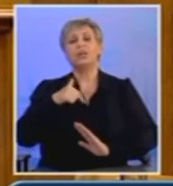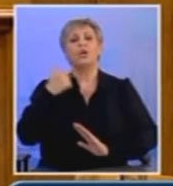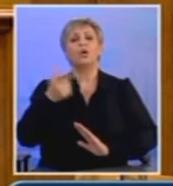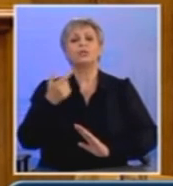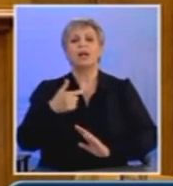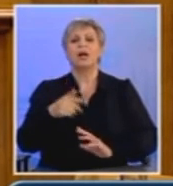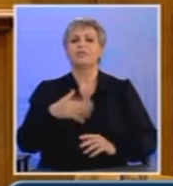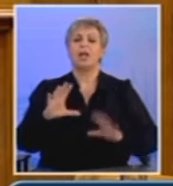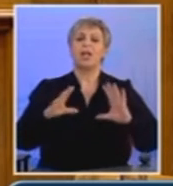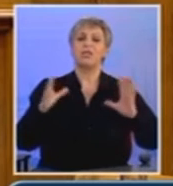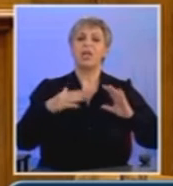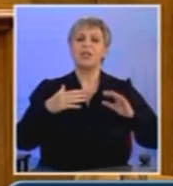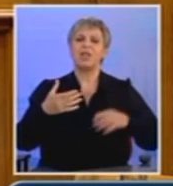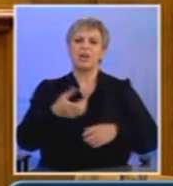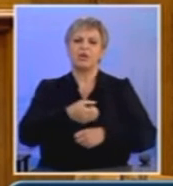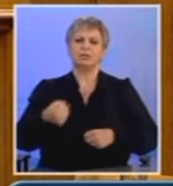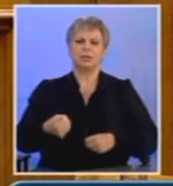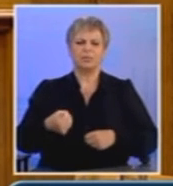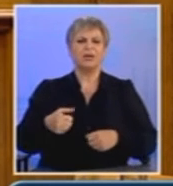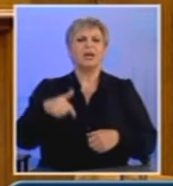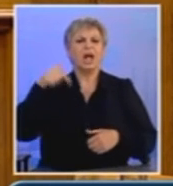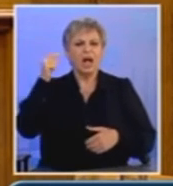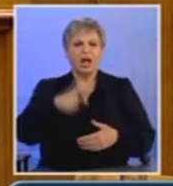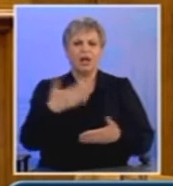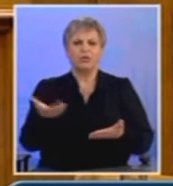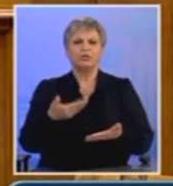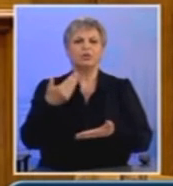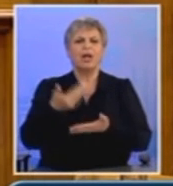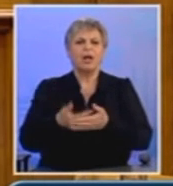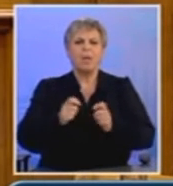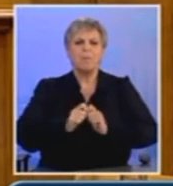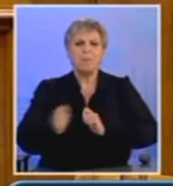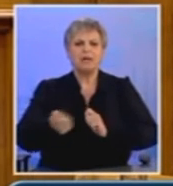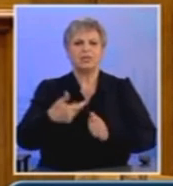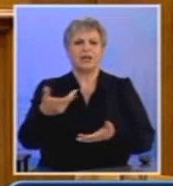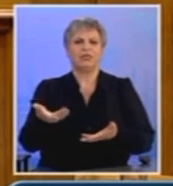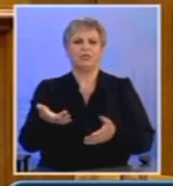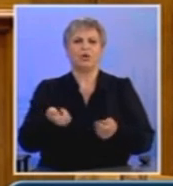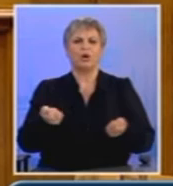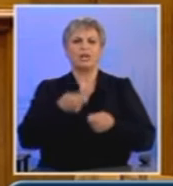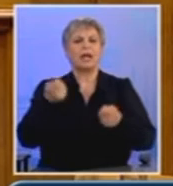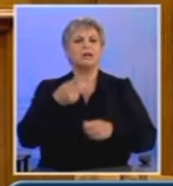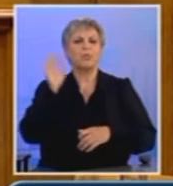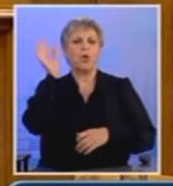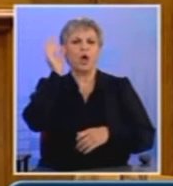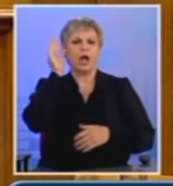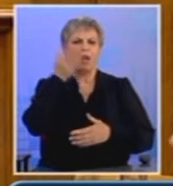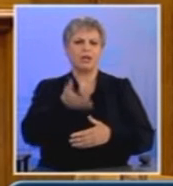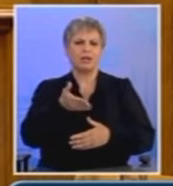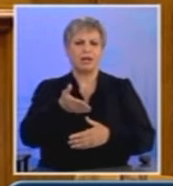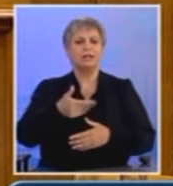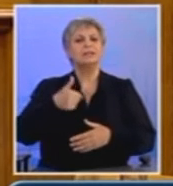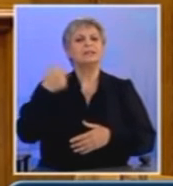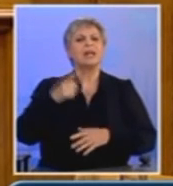λιτότητας. Καταιγίδα αντιλαϊκών μέτρων προώθησε και συνεχίζει να προωθεί ο Ολάντ στη Γαλλία. Ενώ η